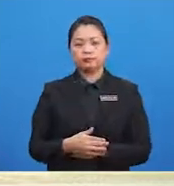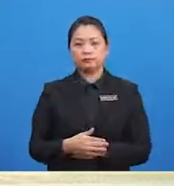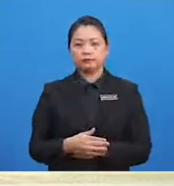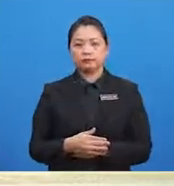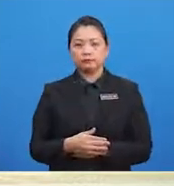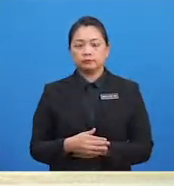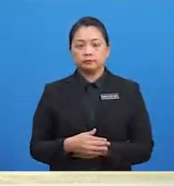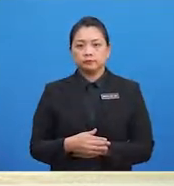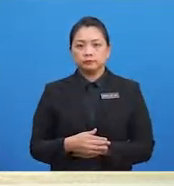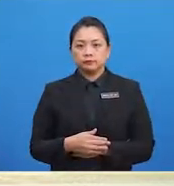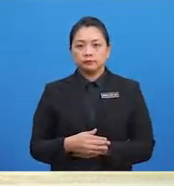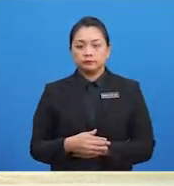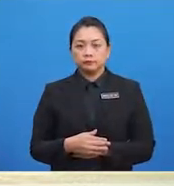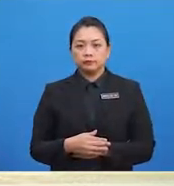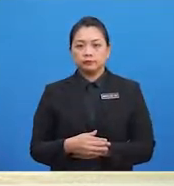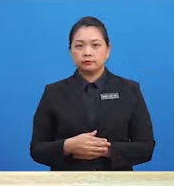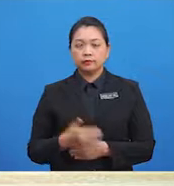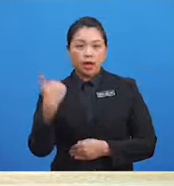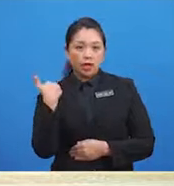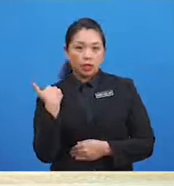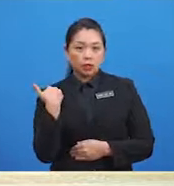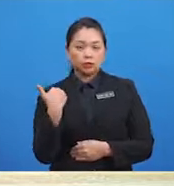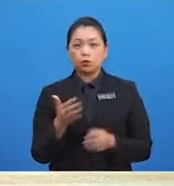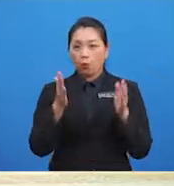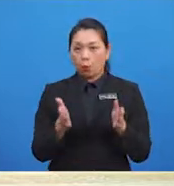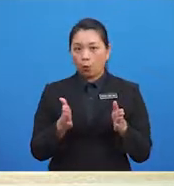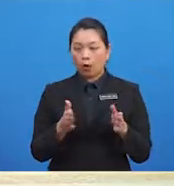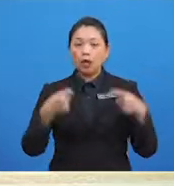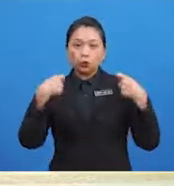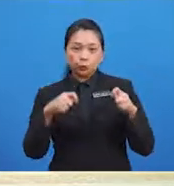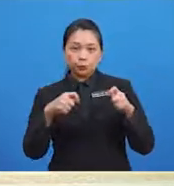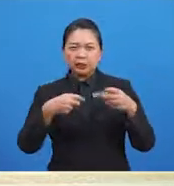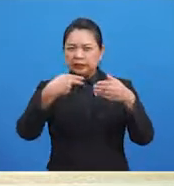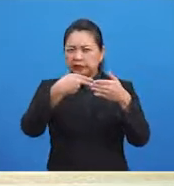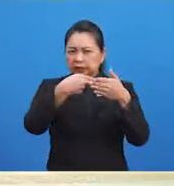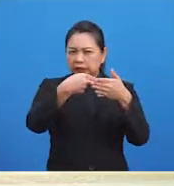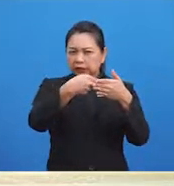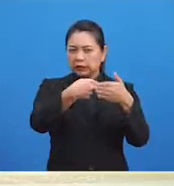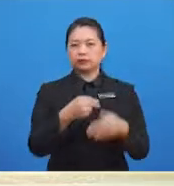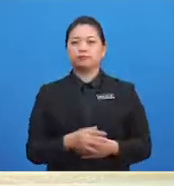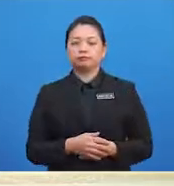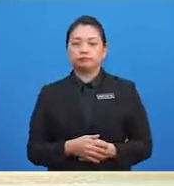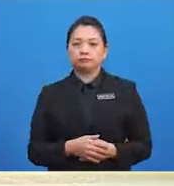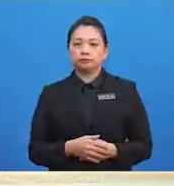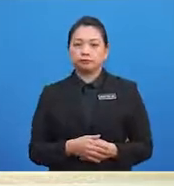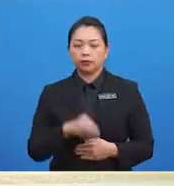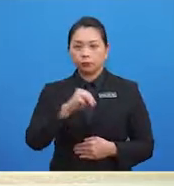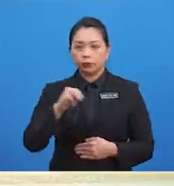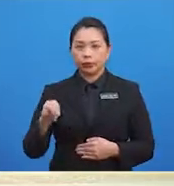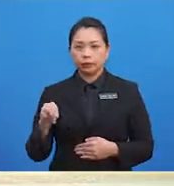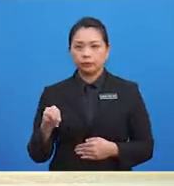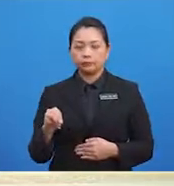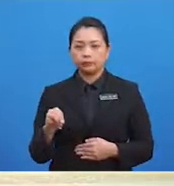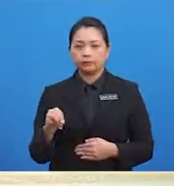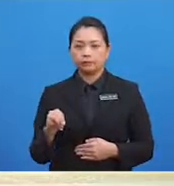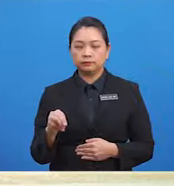Haa, murid-murid yang ini amat penting Jangan sesekali mendekati orang